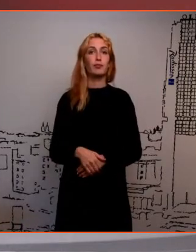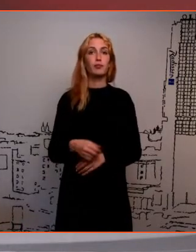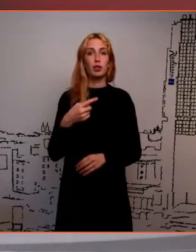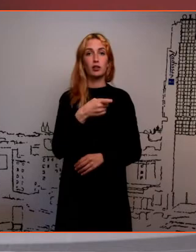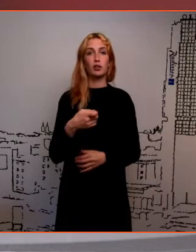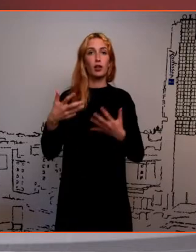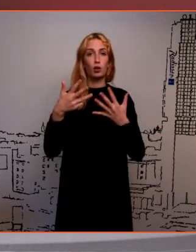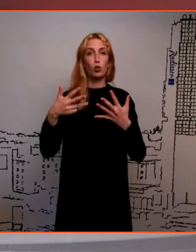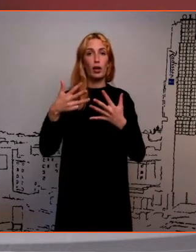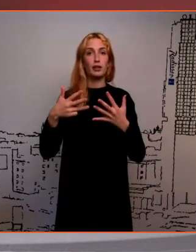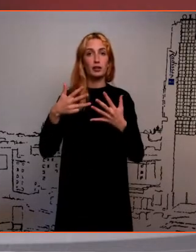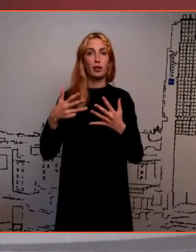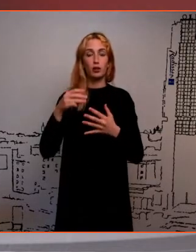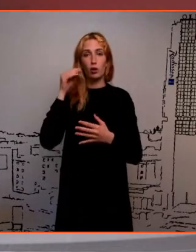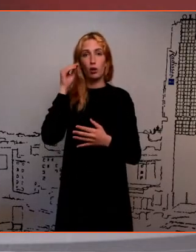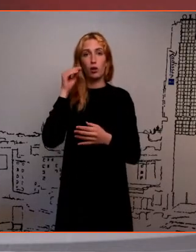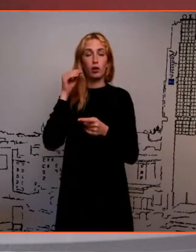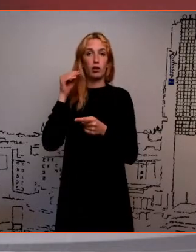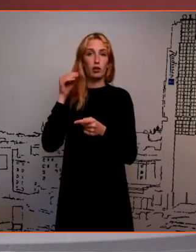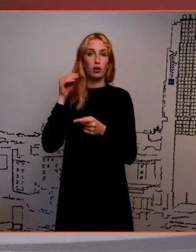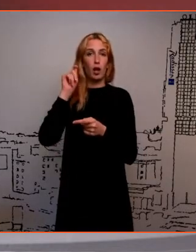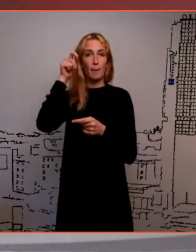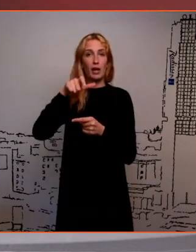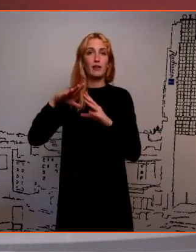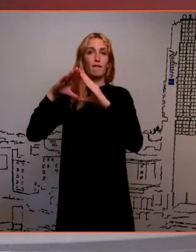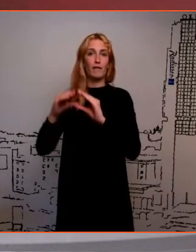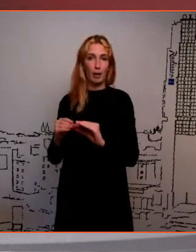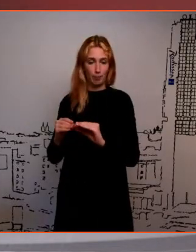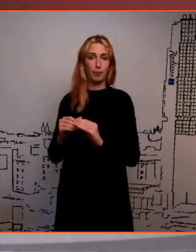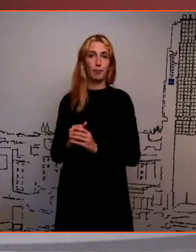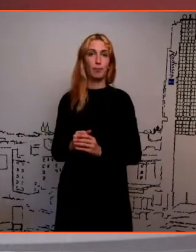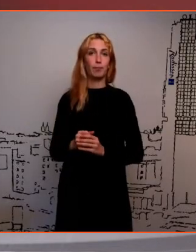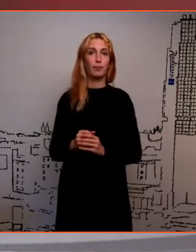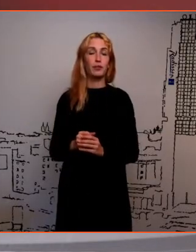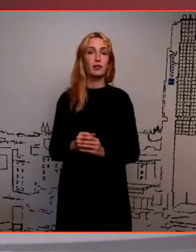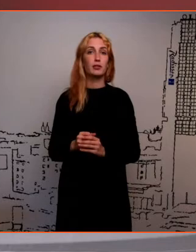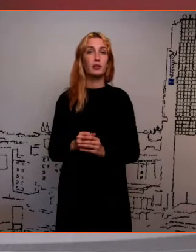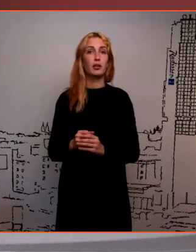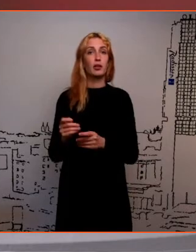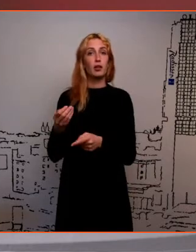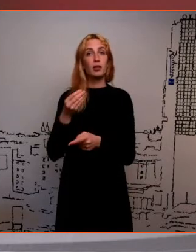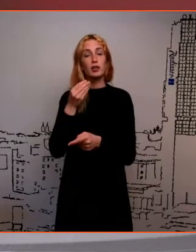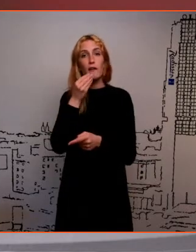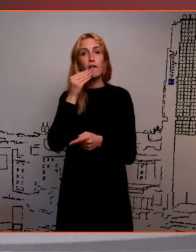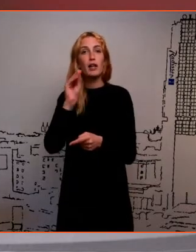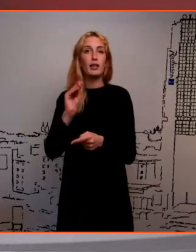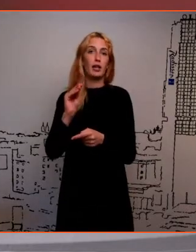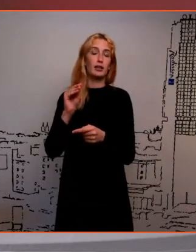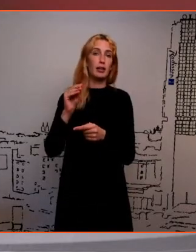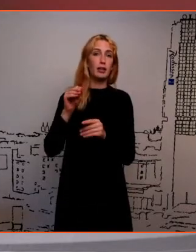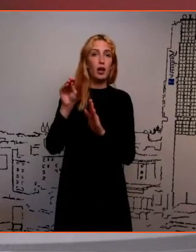190 tudengid vähe kui varasemal aastal. Puhjused, ahulolematus õpetamise kvaliteedi, õppeülesehitusega,